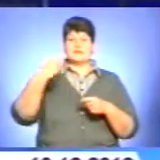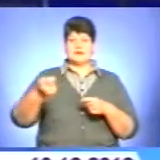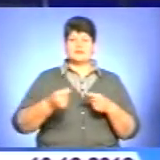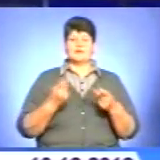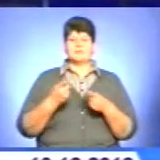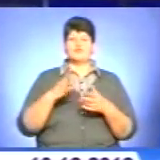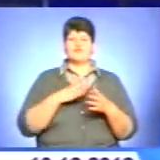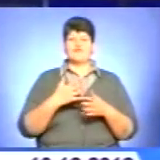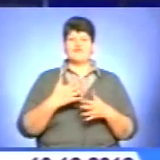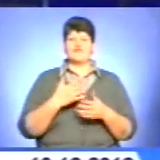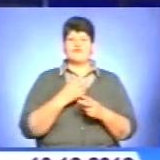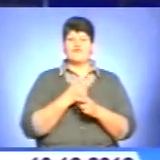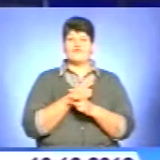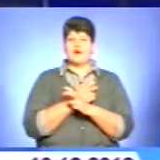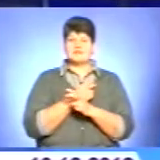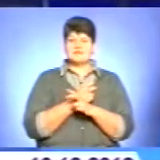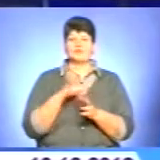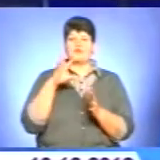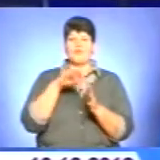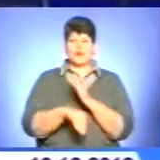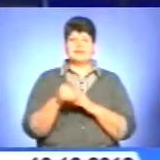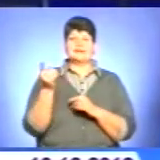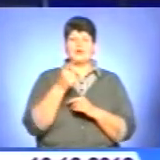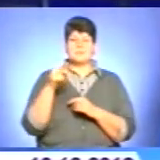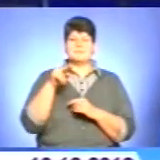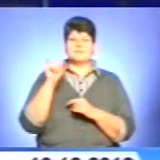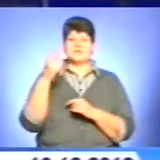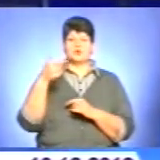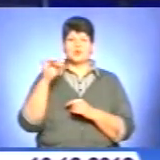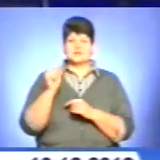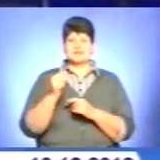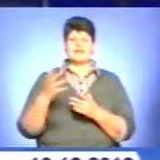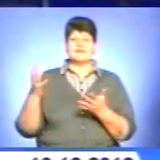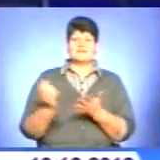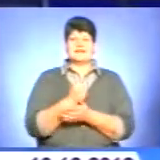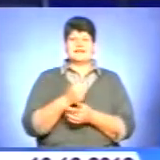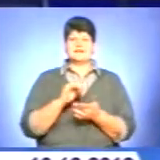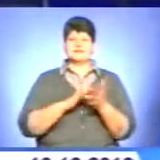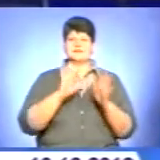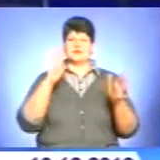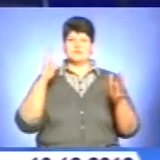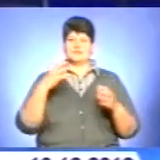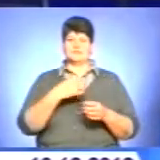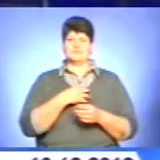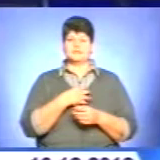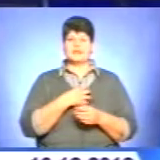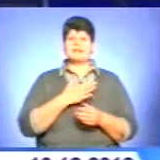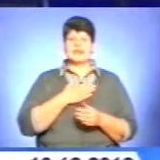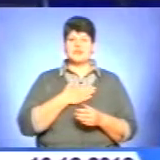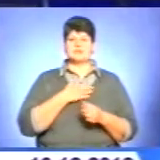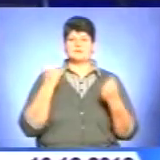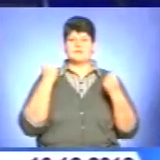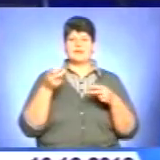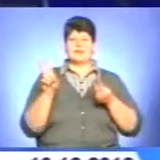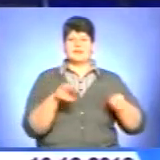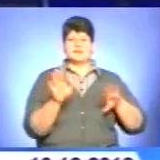збірна України, до складу якої входить тернополянка Олена Підерушна, завоювала срібну нагороду. Наші спортсменки залишили позаду